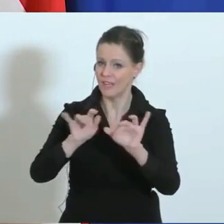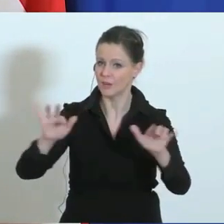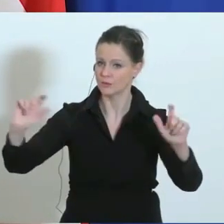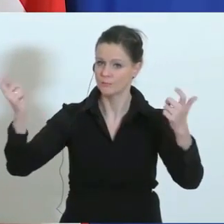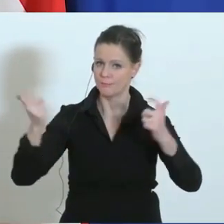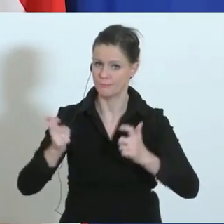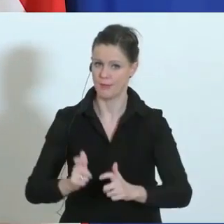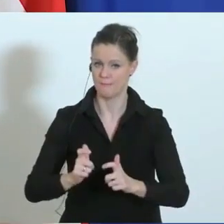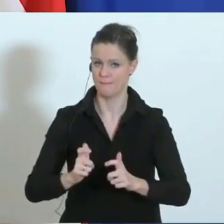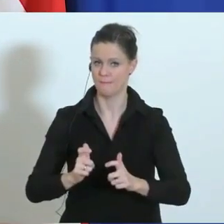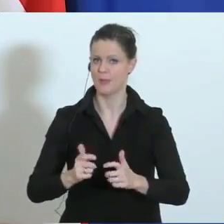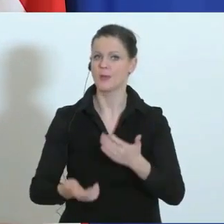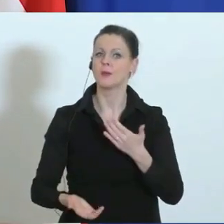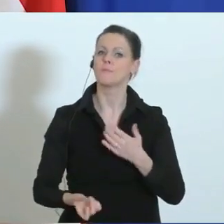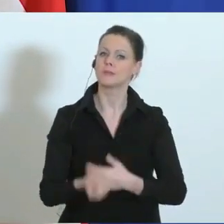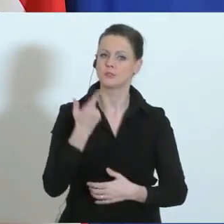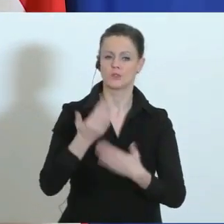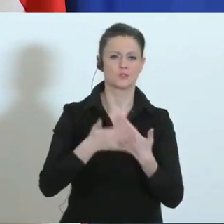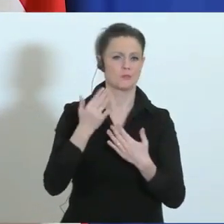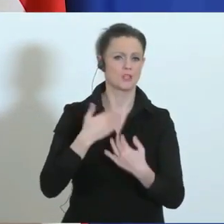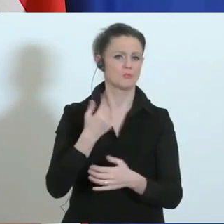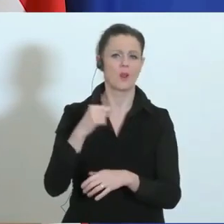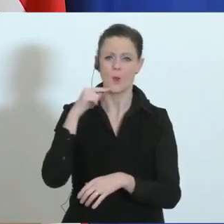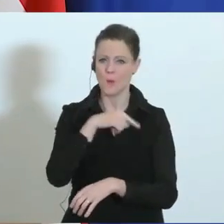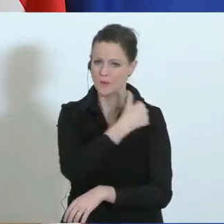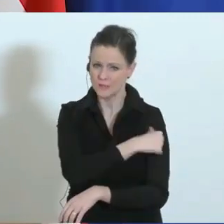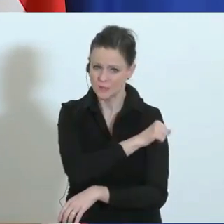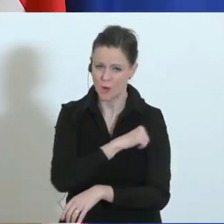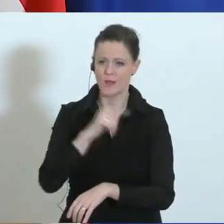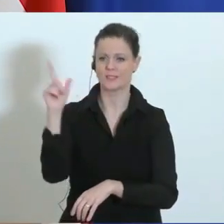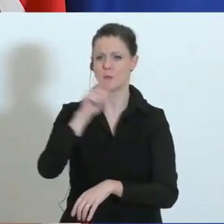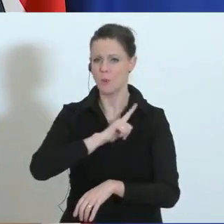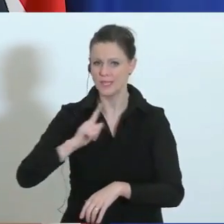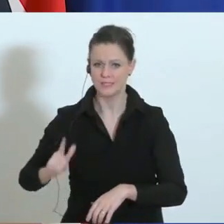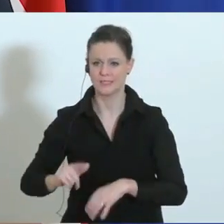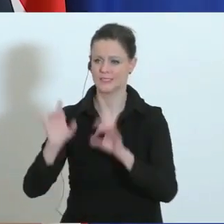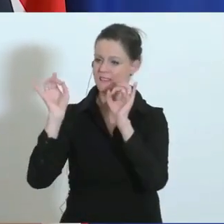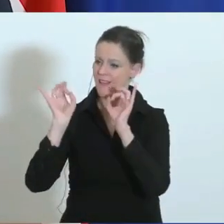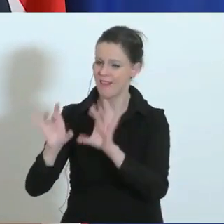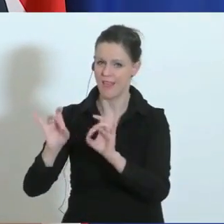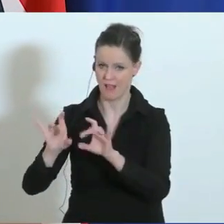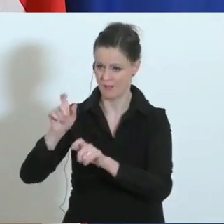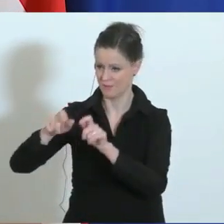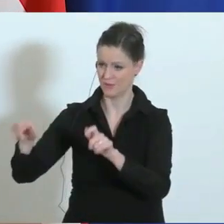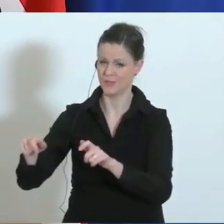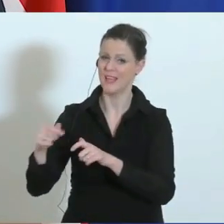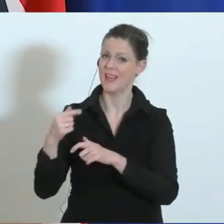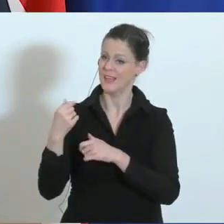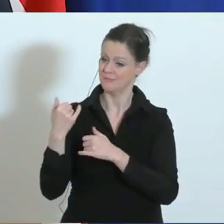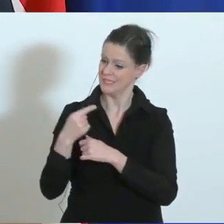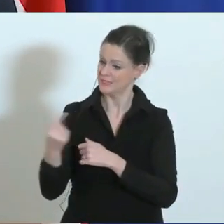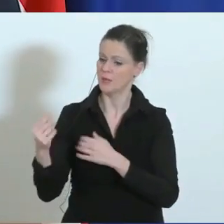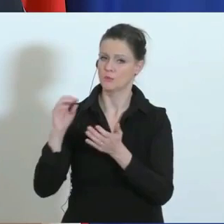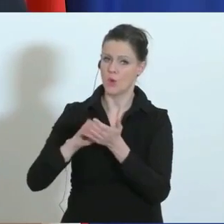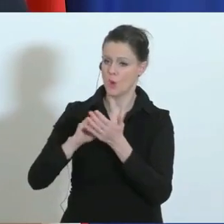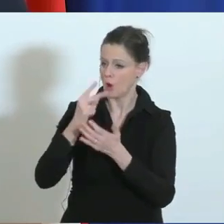infiziert sind, dem Gesundheitspersonal, den Roten Kreuz, den Polizistinnen und Polizisten, den Lehrerinnen und Lehrern jetzt, die sich noch um die fünf Prozent Kinder